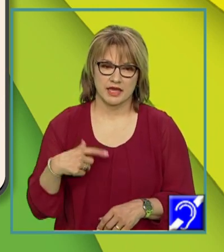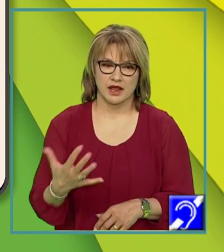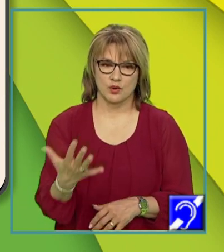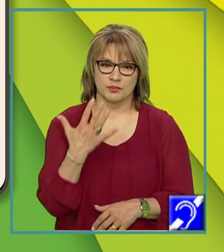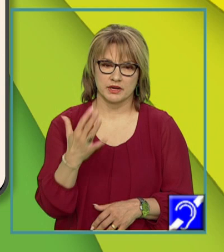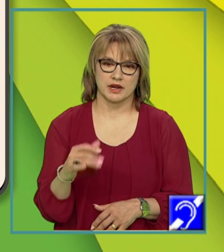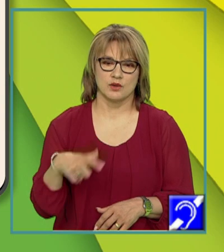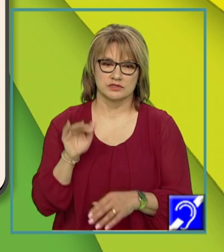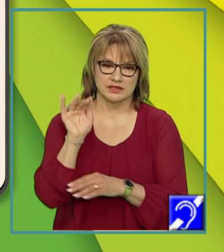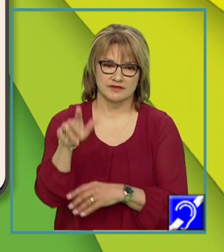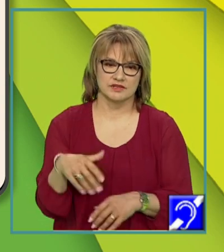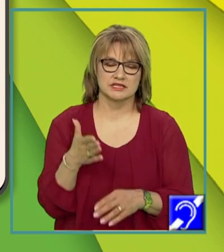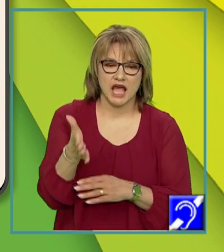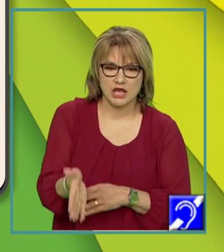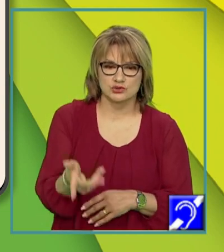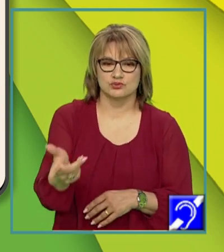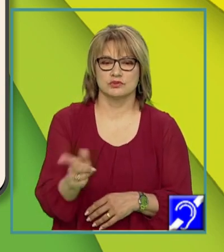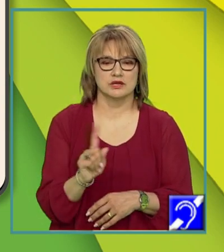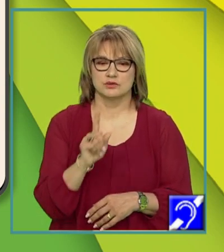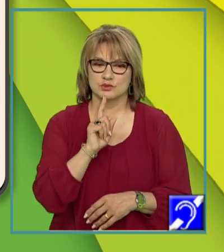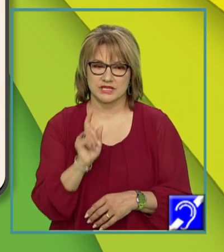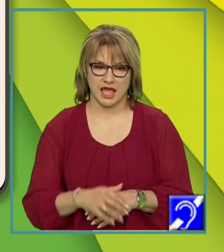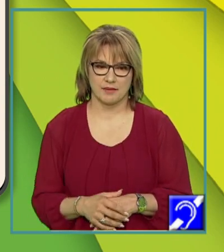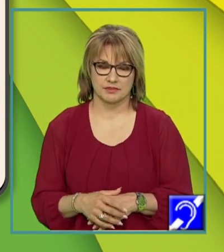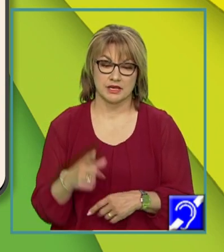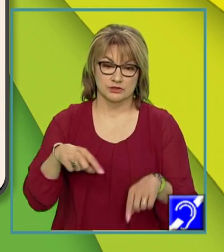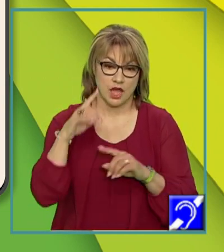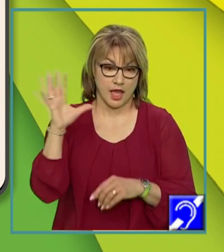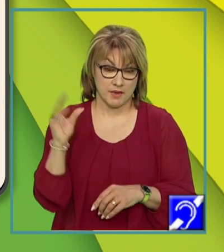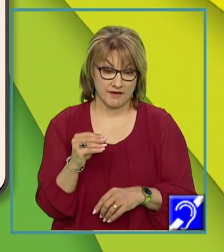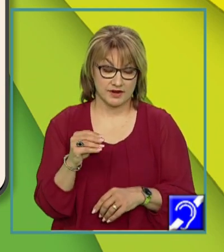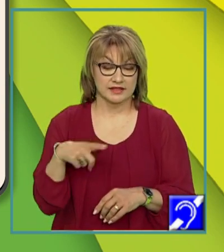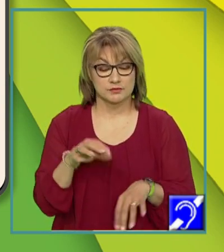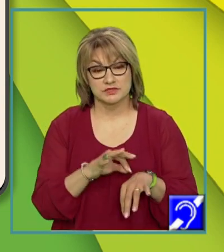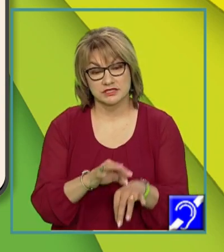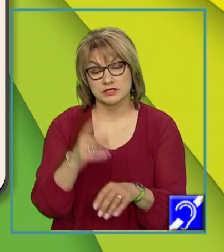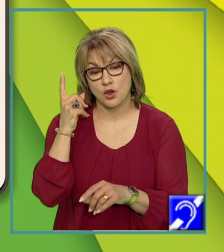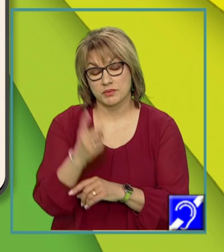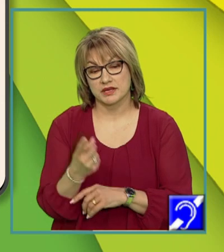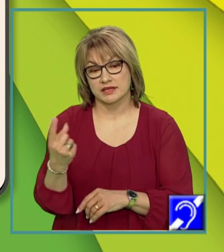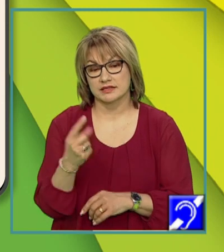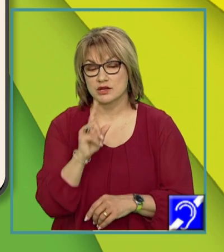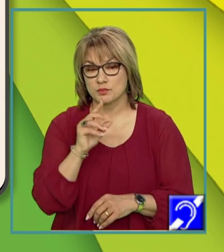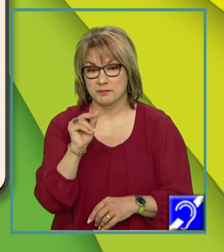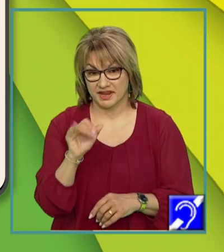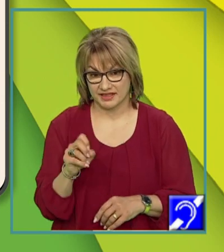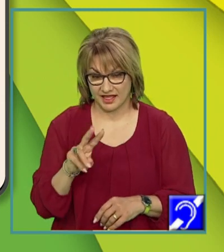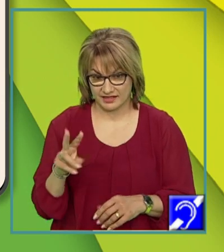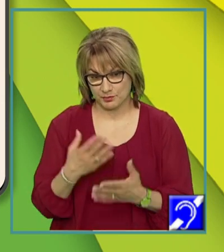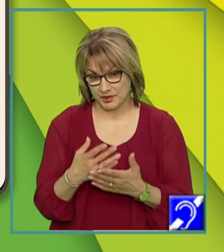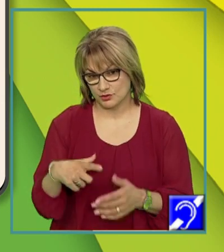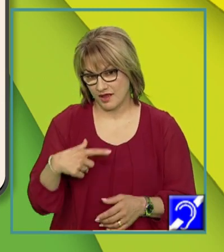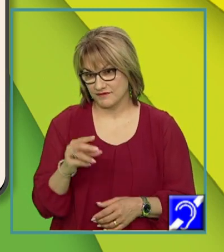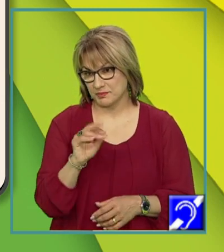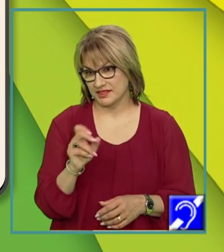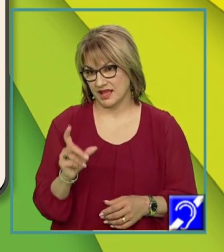să devină, să ajungă. Nu înseamnă despre care am aflat că trebuie să fie însoțite obligatoriu de un nume predicativ pentru a fi